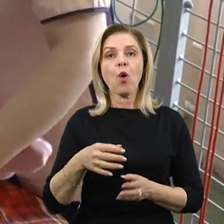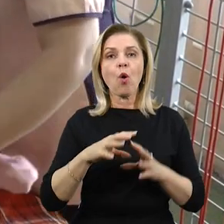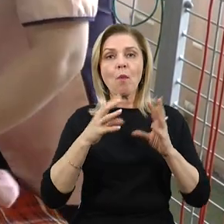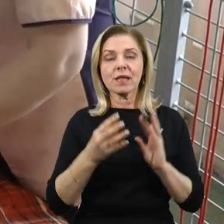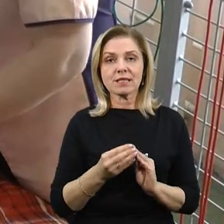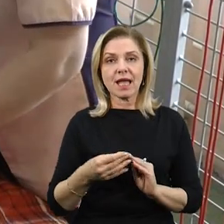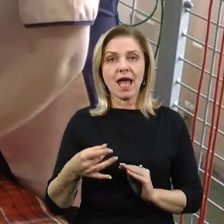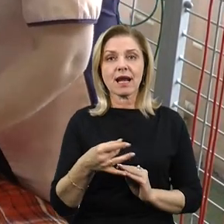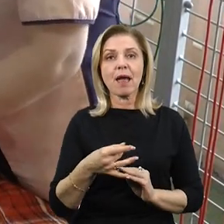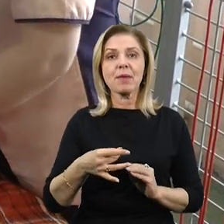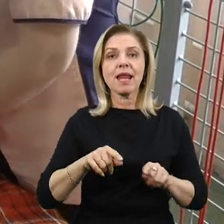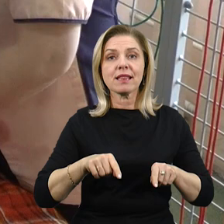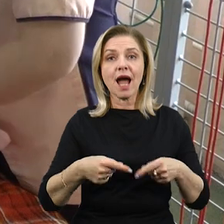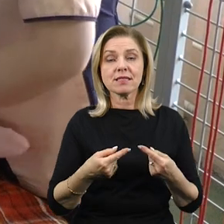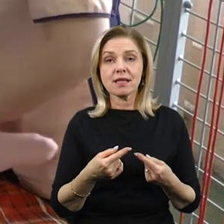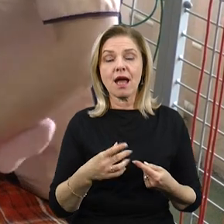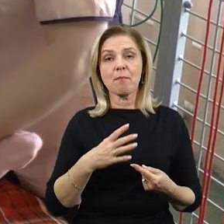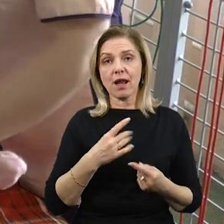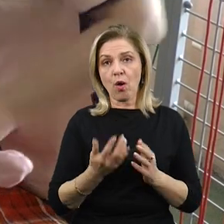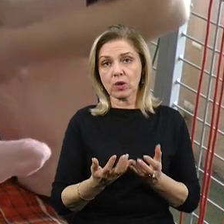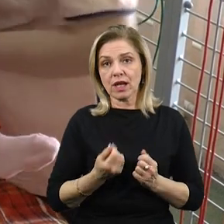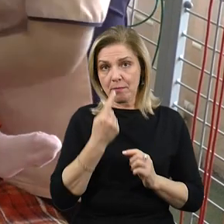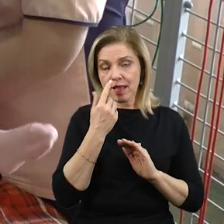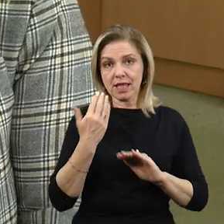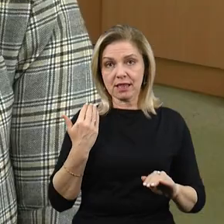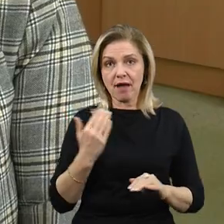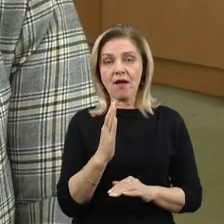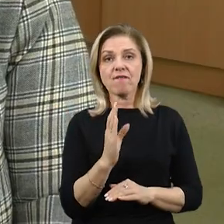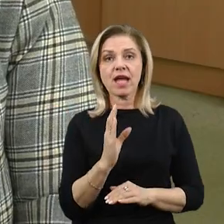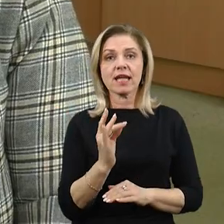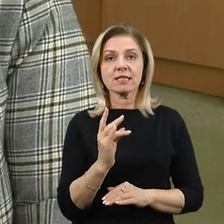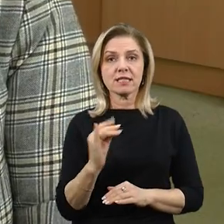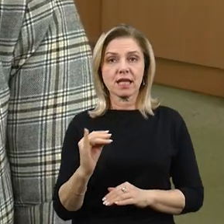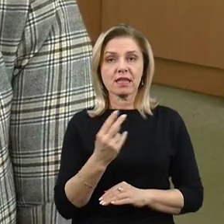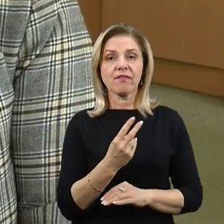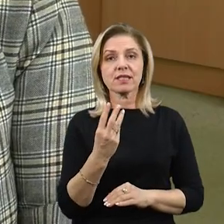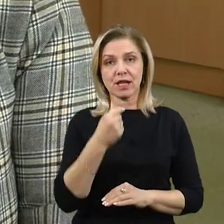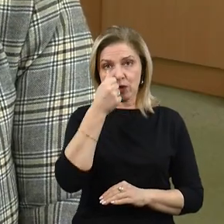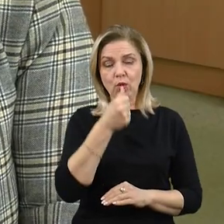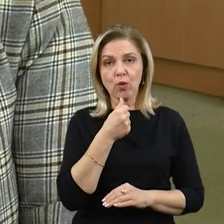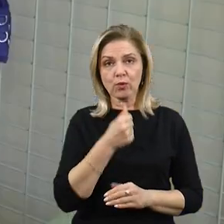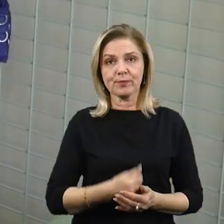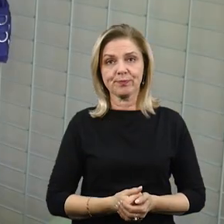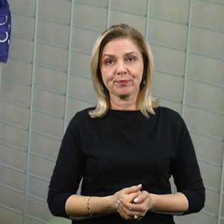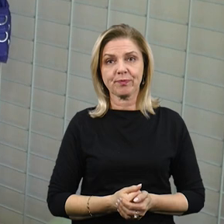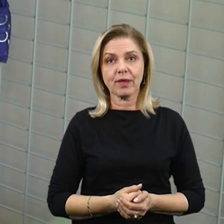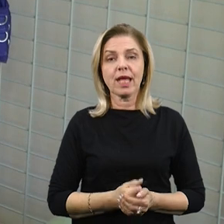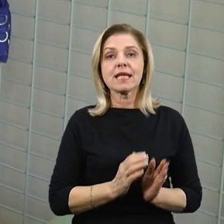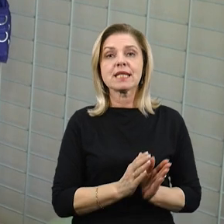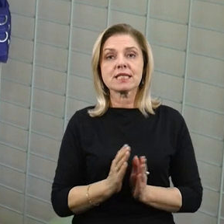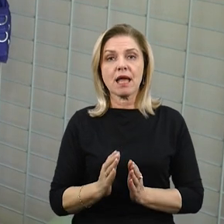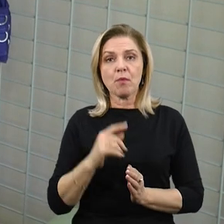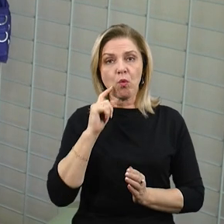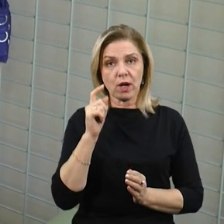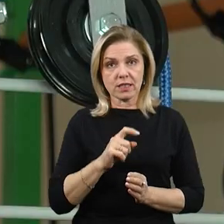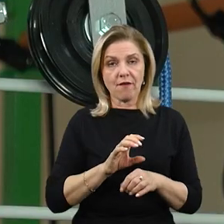«Мрія» отримав нещодавно, у вересні 2023 року, говорить завідувачка відділення Оксана Рибенчук. Система вітчизняного